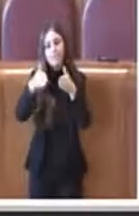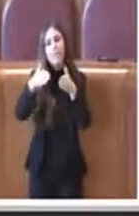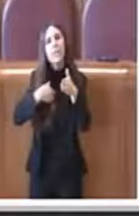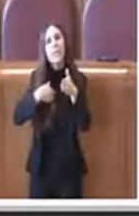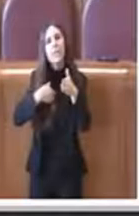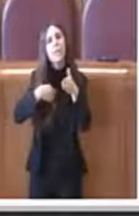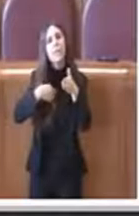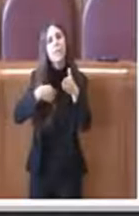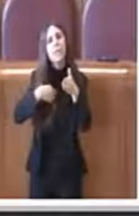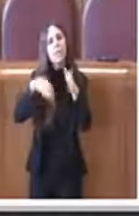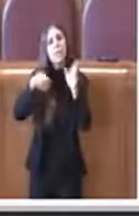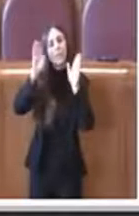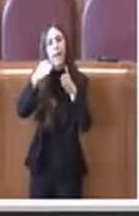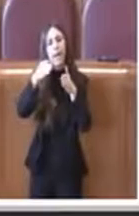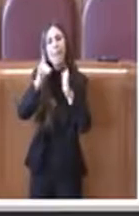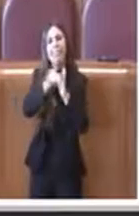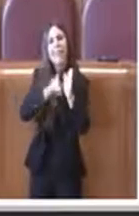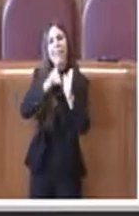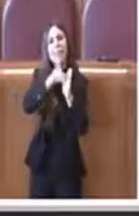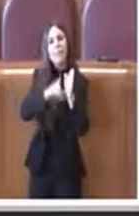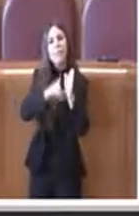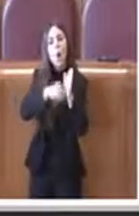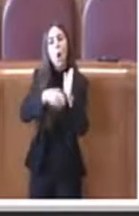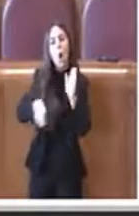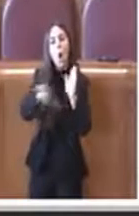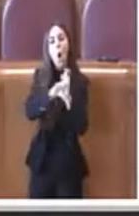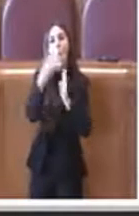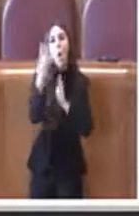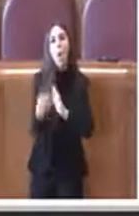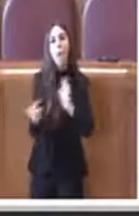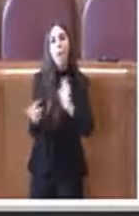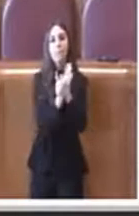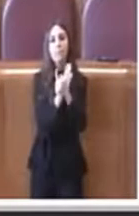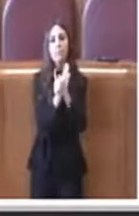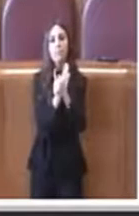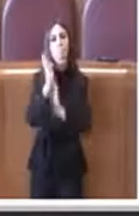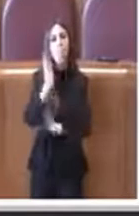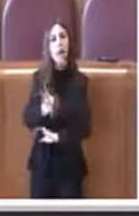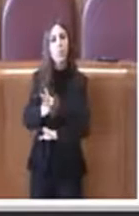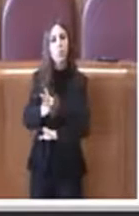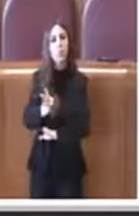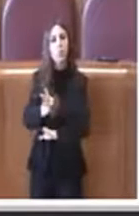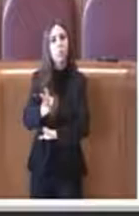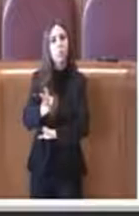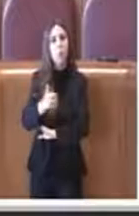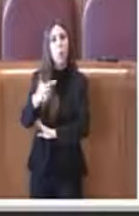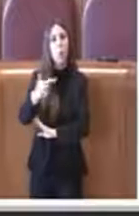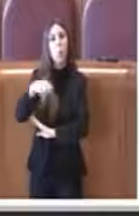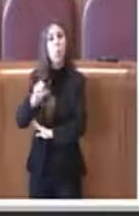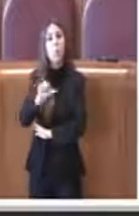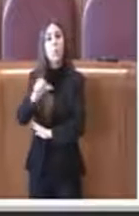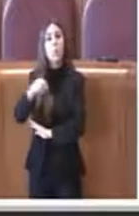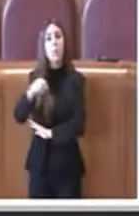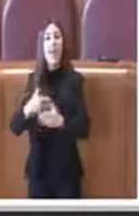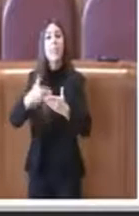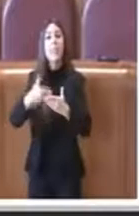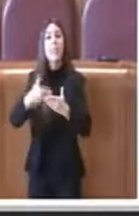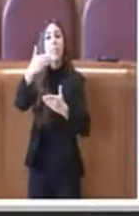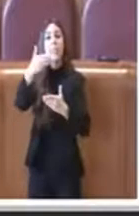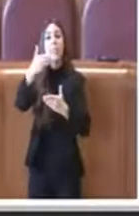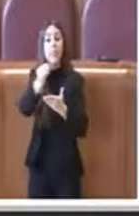della delibera sul comma 4 dell'articolo 14 del TUSP il testo unico